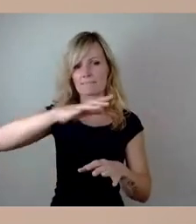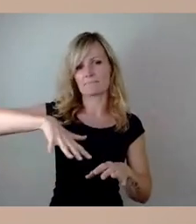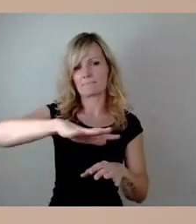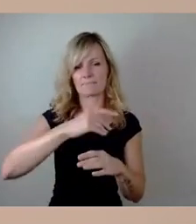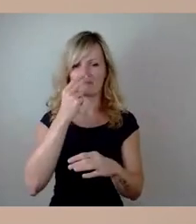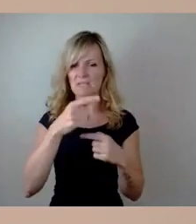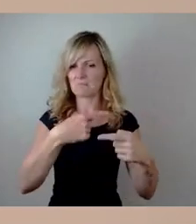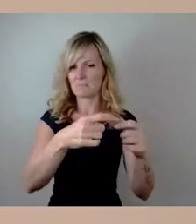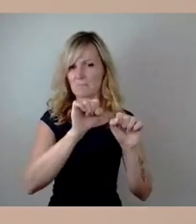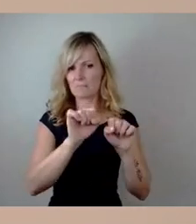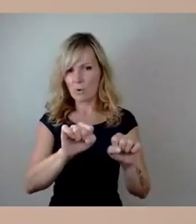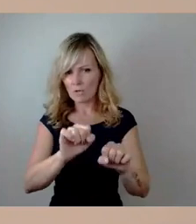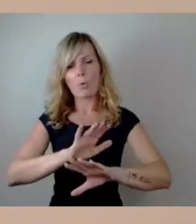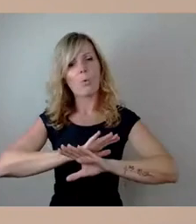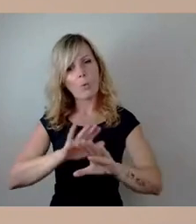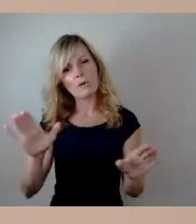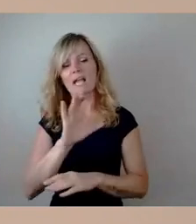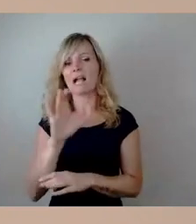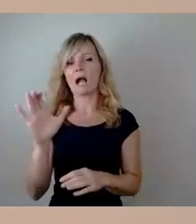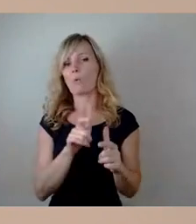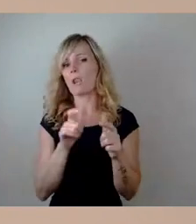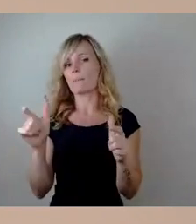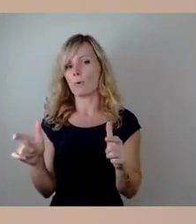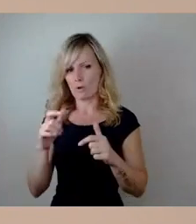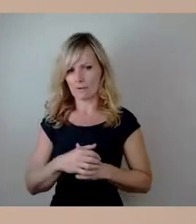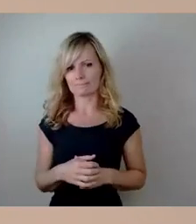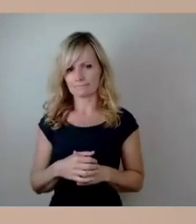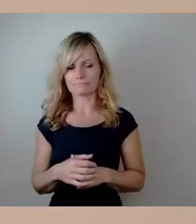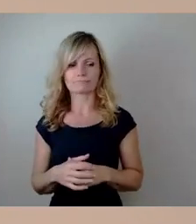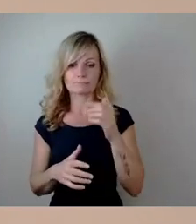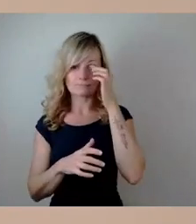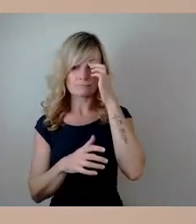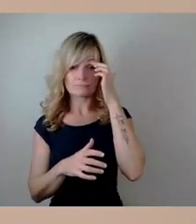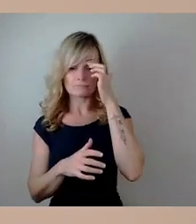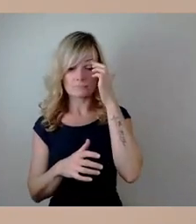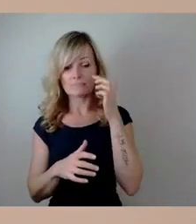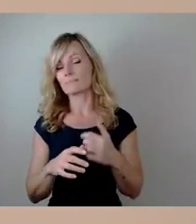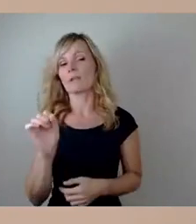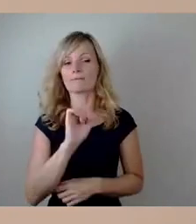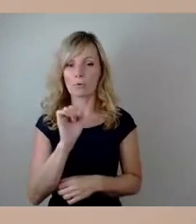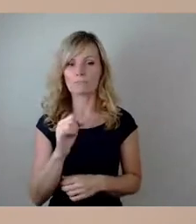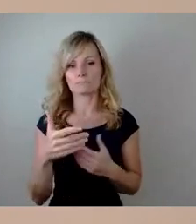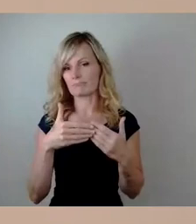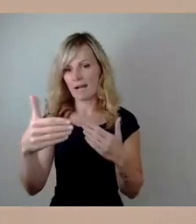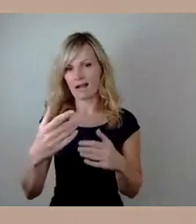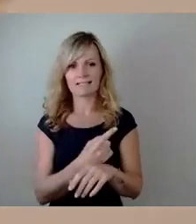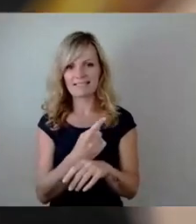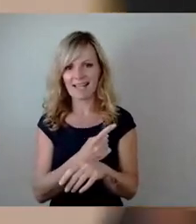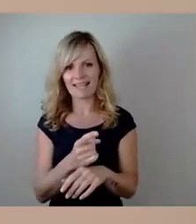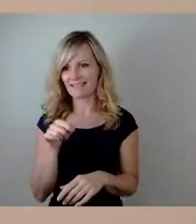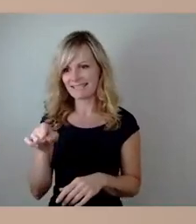Carola-Brücke treffen wird, weil wir werden über mehrere, eine längere Zeit ja nicht diese